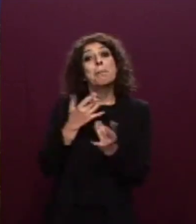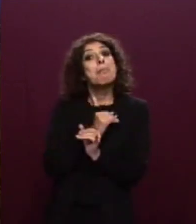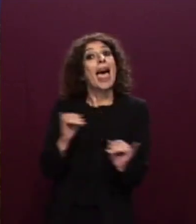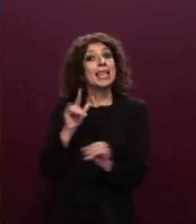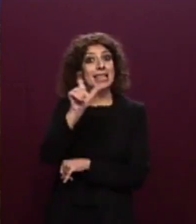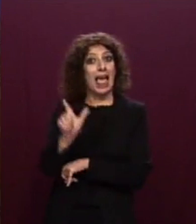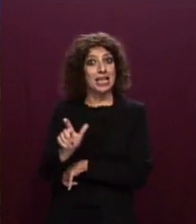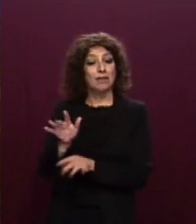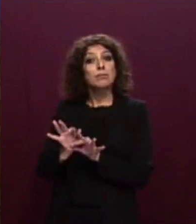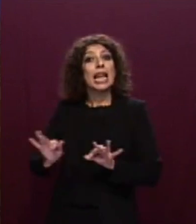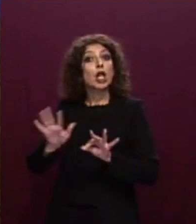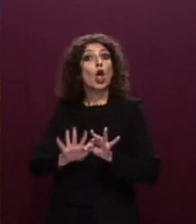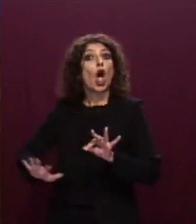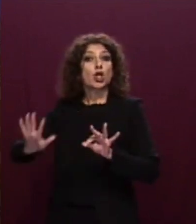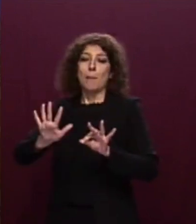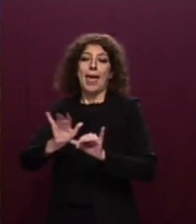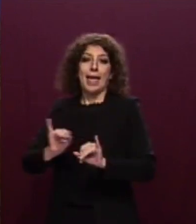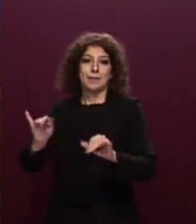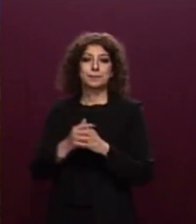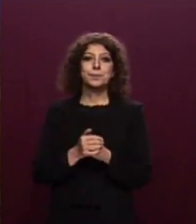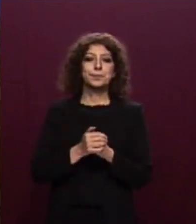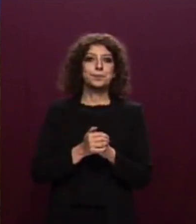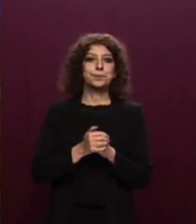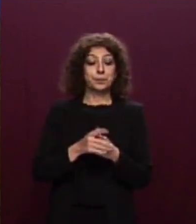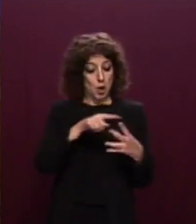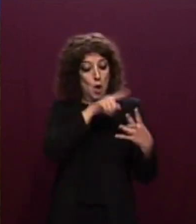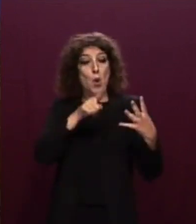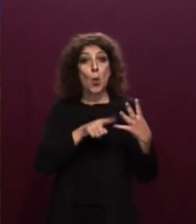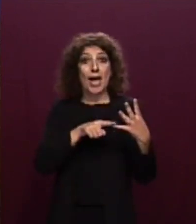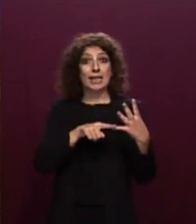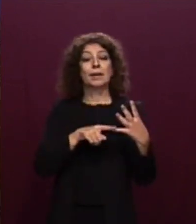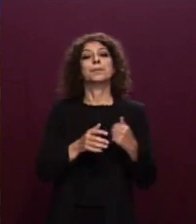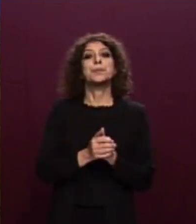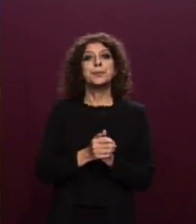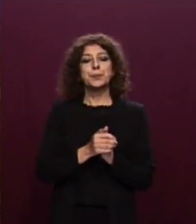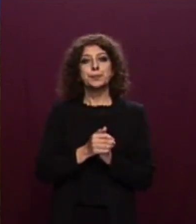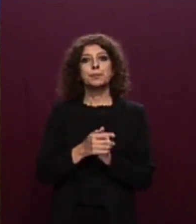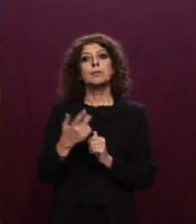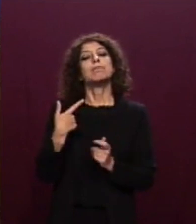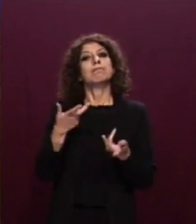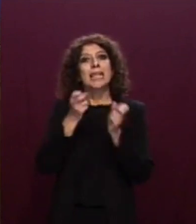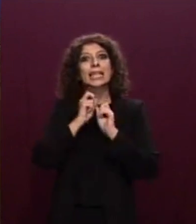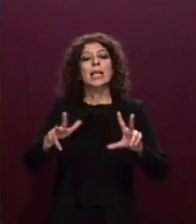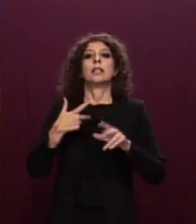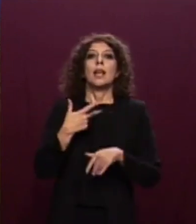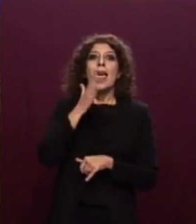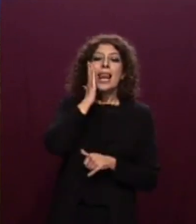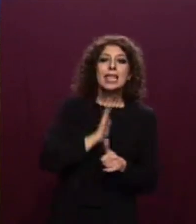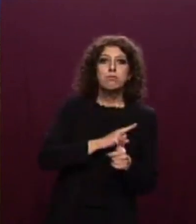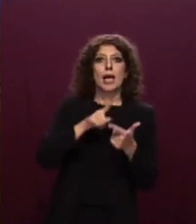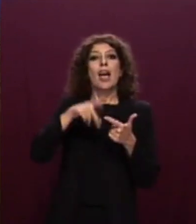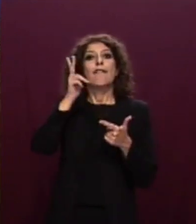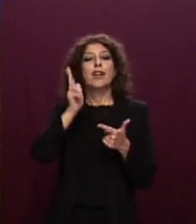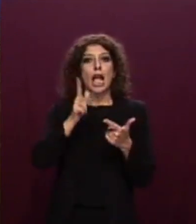A partire dal 22 ottobre, l'Ocean Viking ha inviato richieste di place of safety alle autorità italiane, maltesi, libiche, francesi,